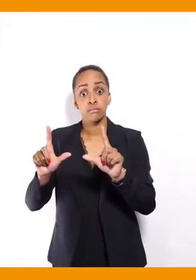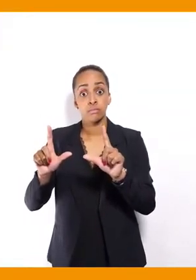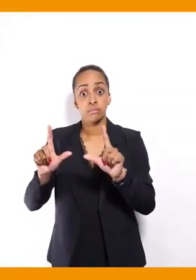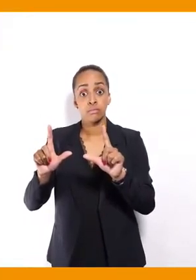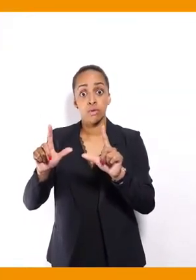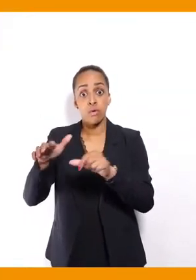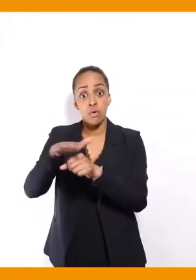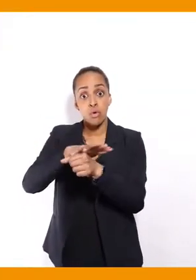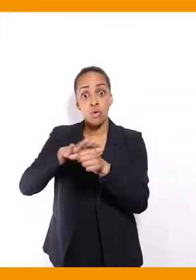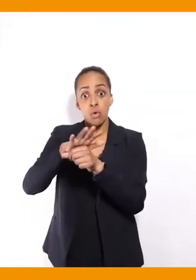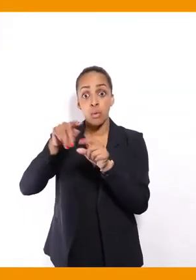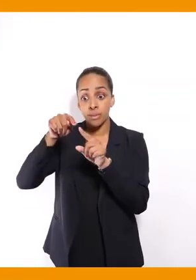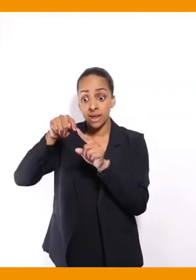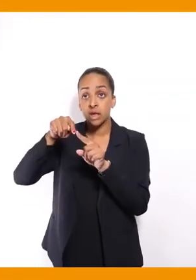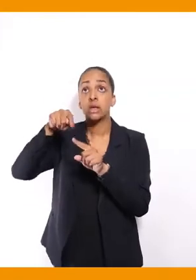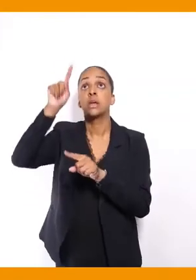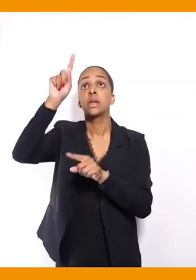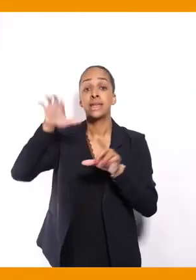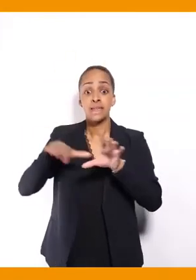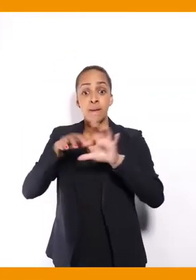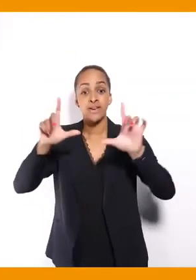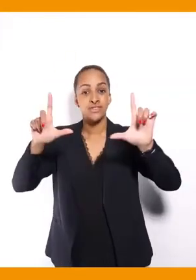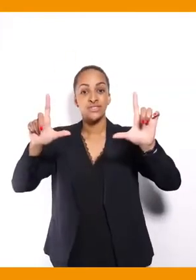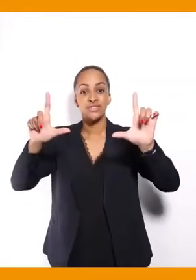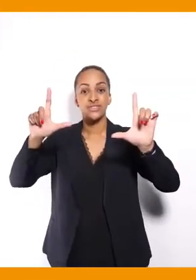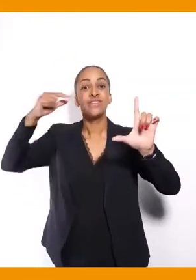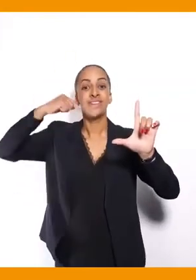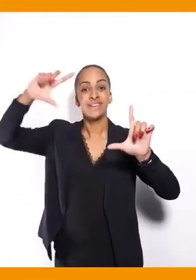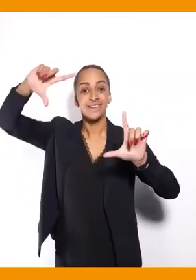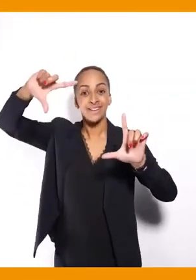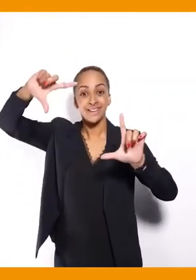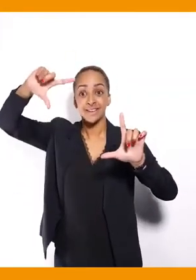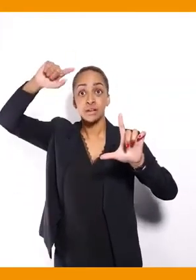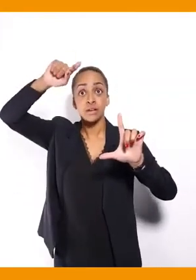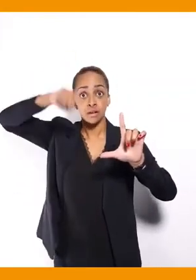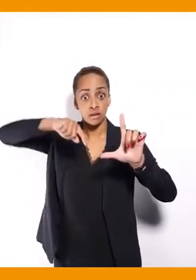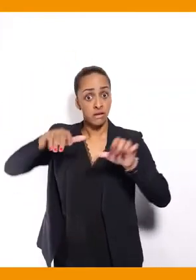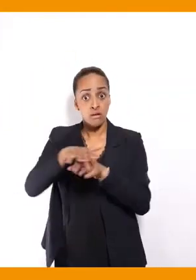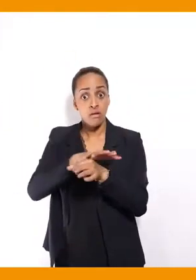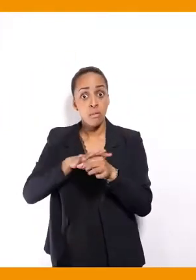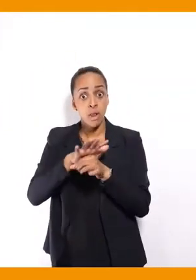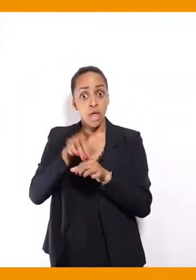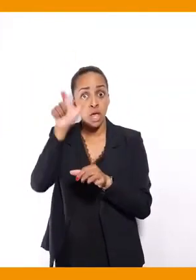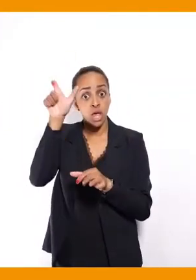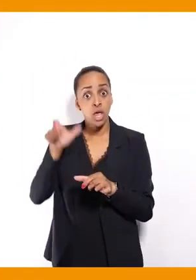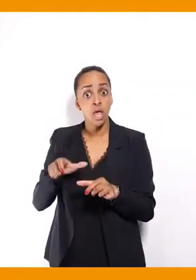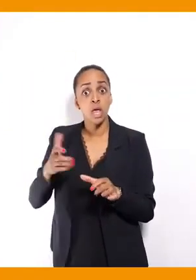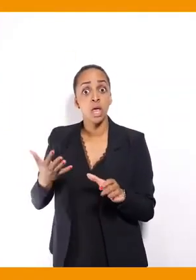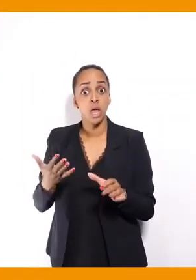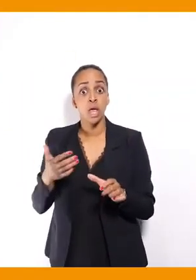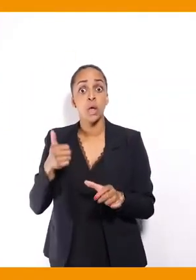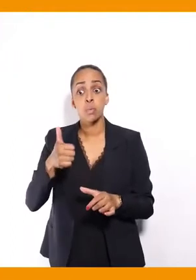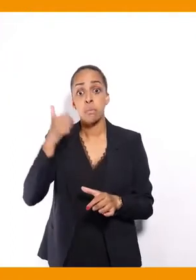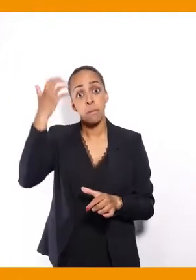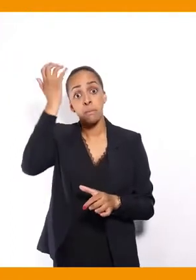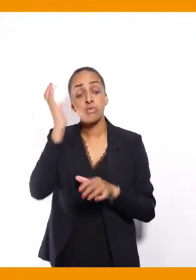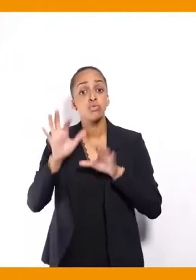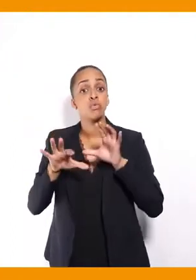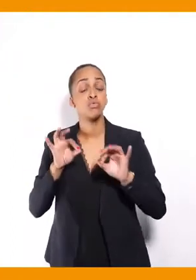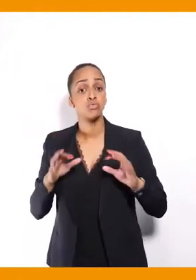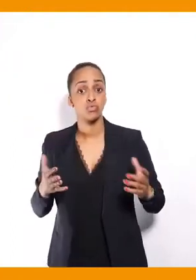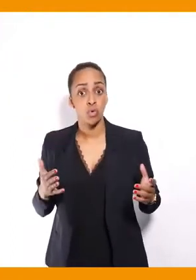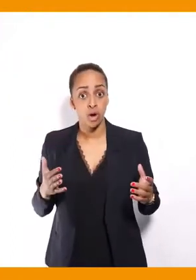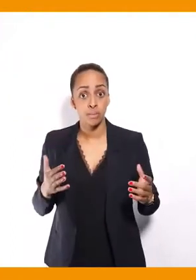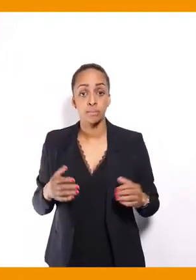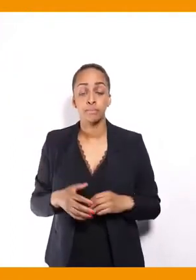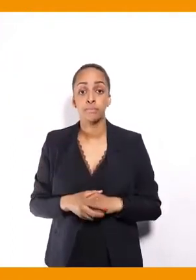hauteur de son image. Donc, assez remarquable. Alors, il a fait un autre choix qui est députable, mais c'est